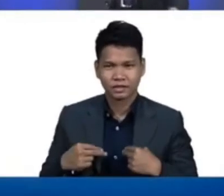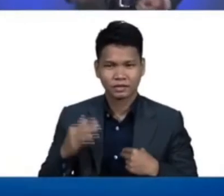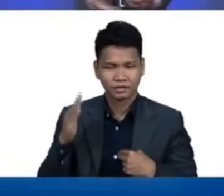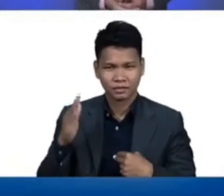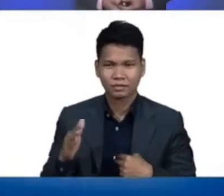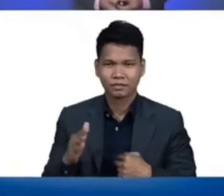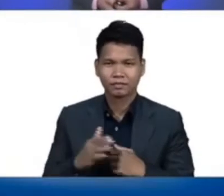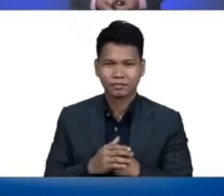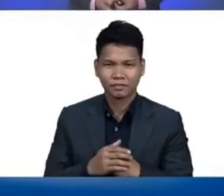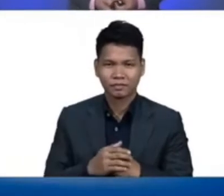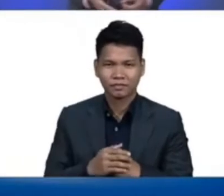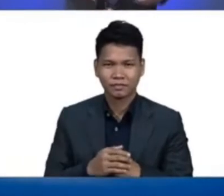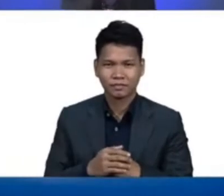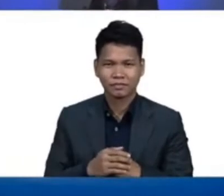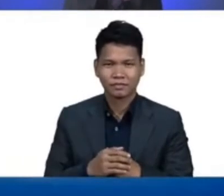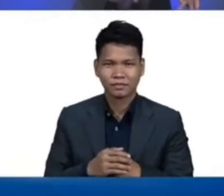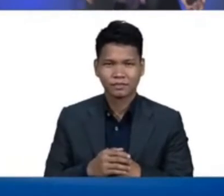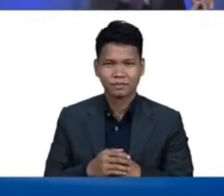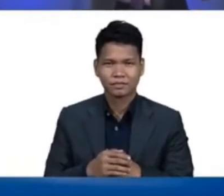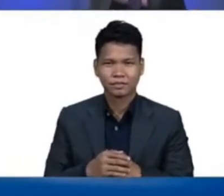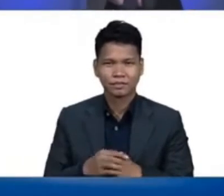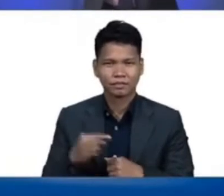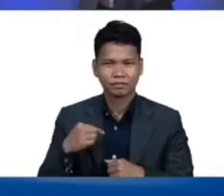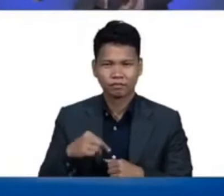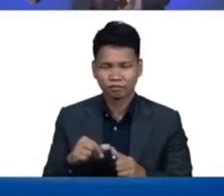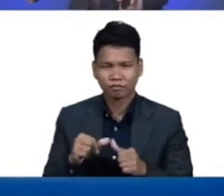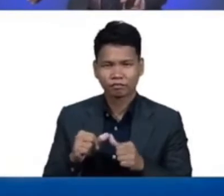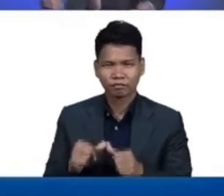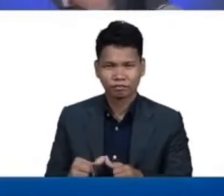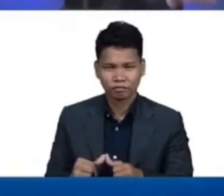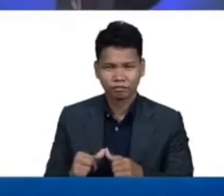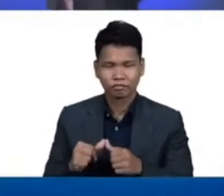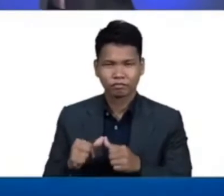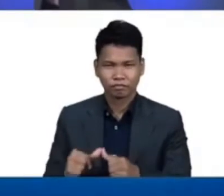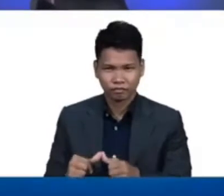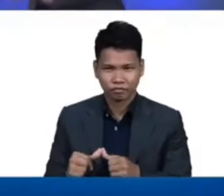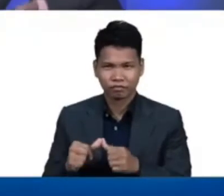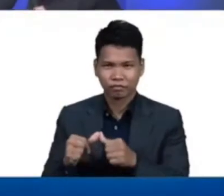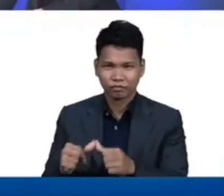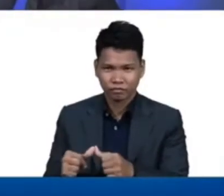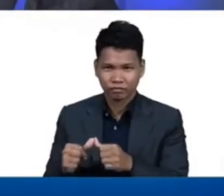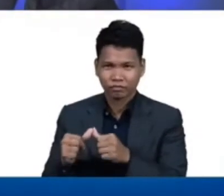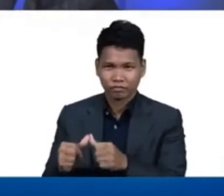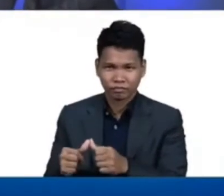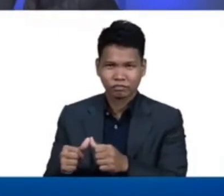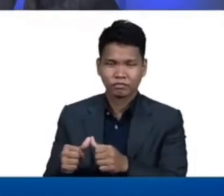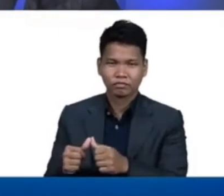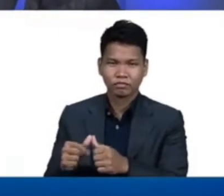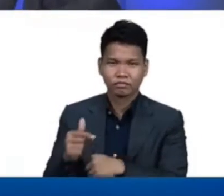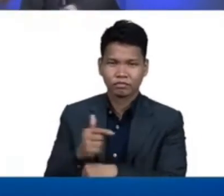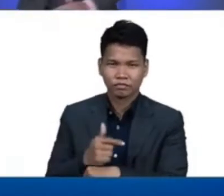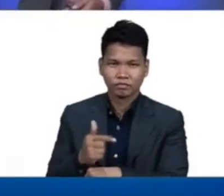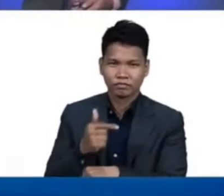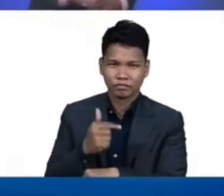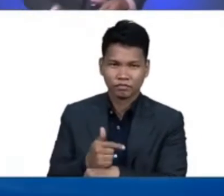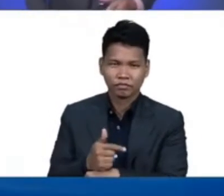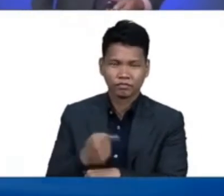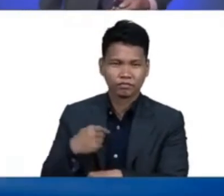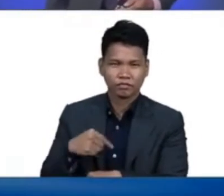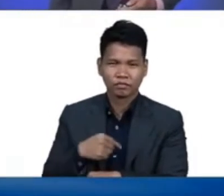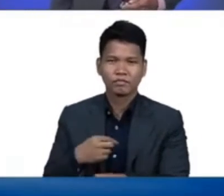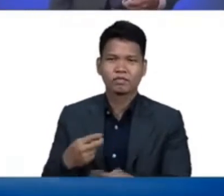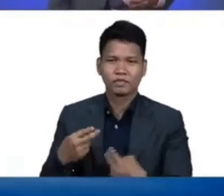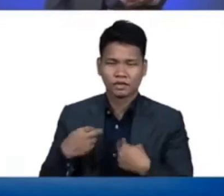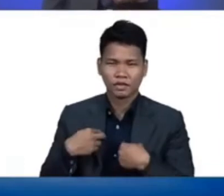we will be. Habang tayo'y lalapit, babalik doon sa garden, we will be